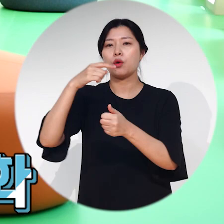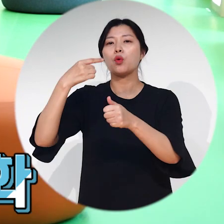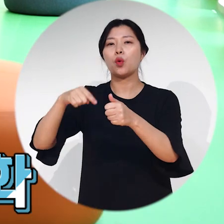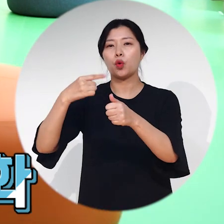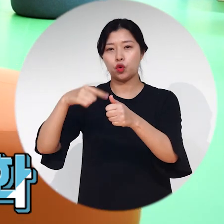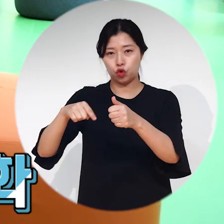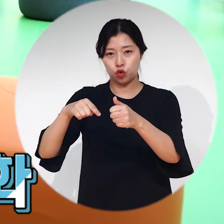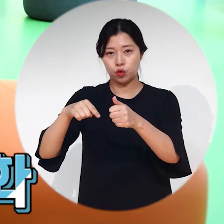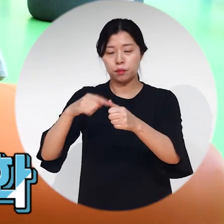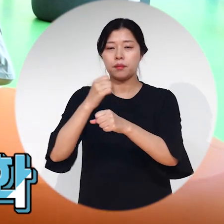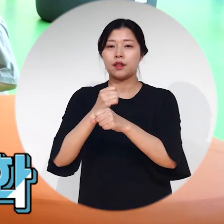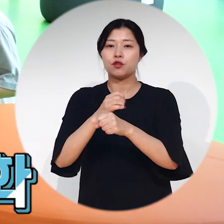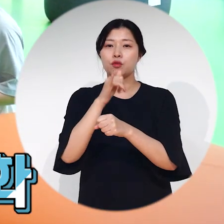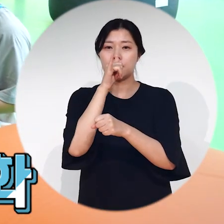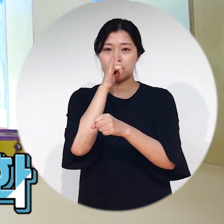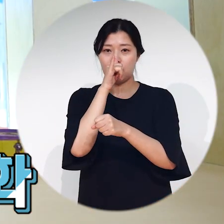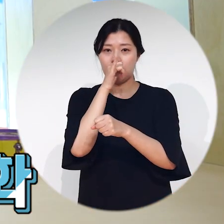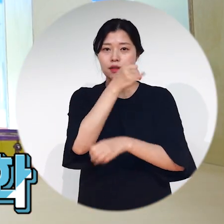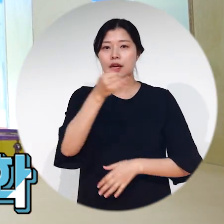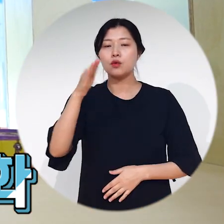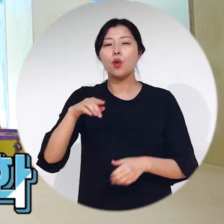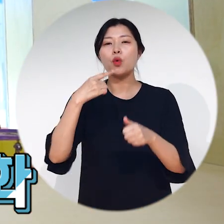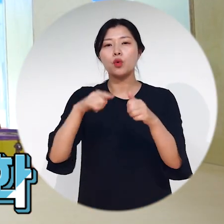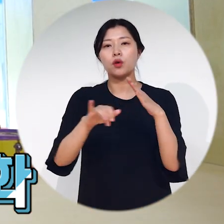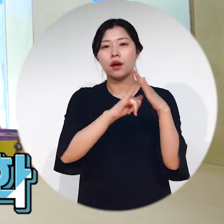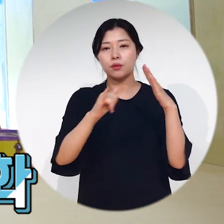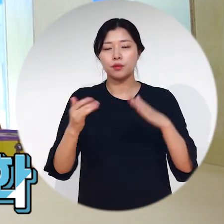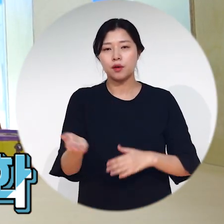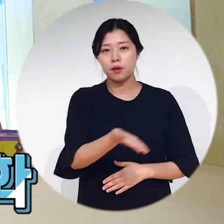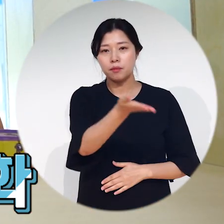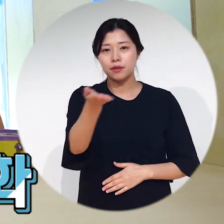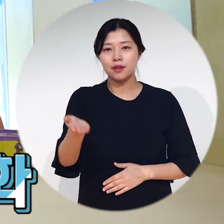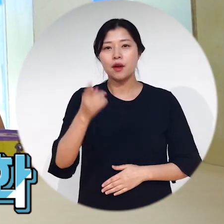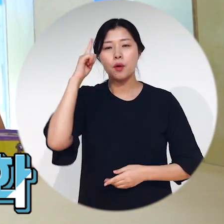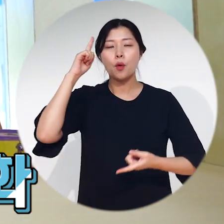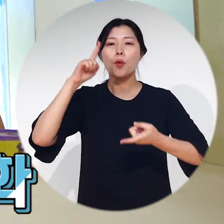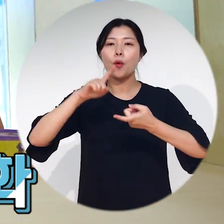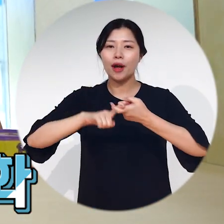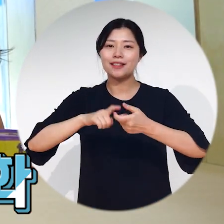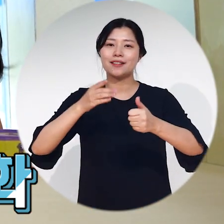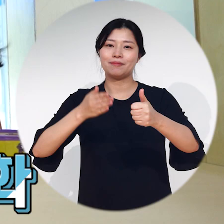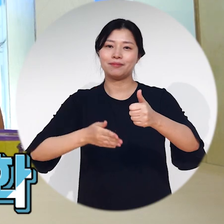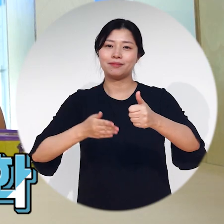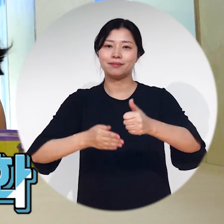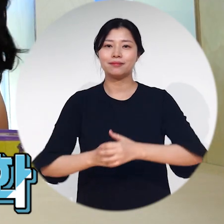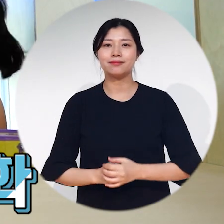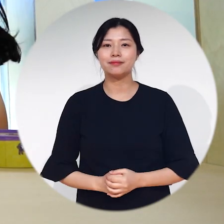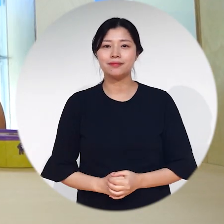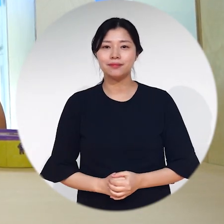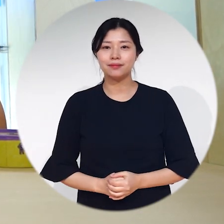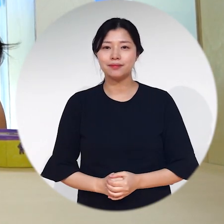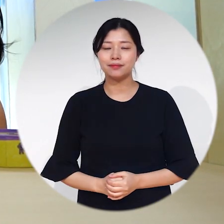멋진 무대가 될 수 있도록 세종교육가족 여러분도 많은 관심 가져주시기 바랍니다. 여기까지입니다. 영상에서 만나요.